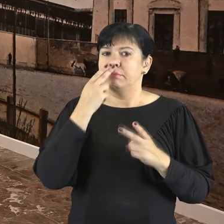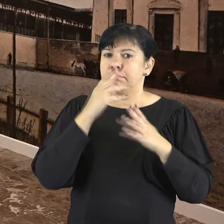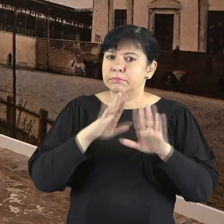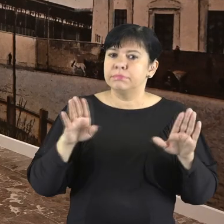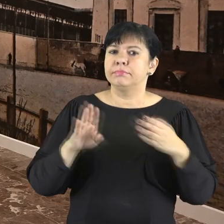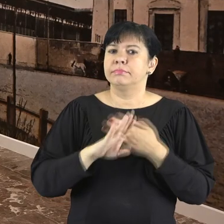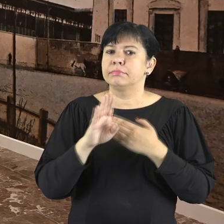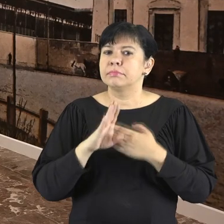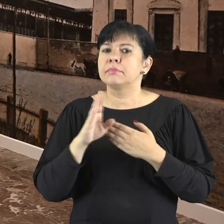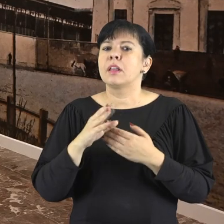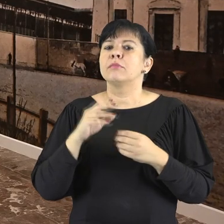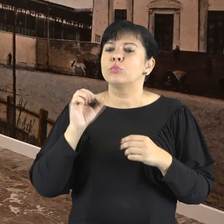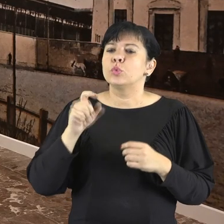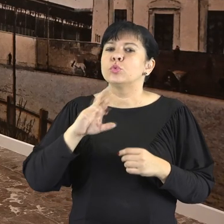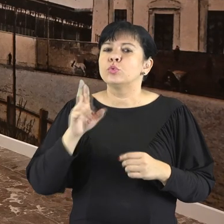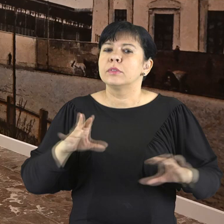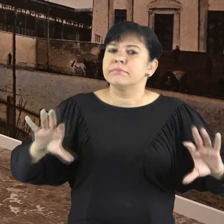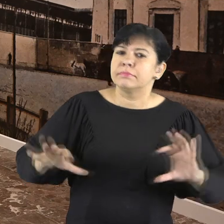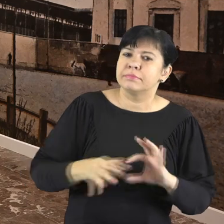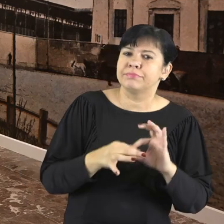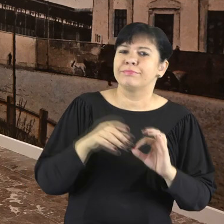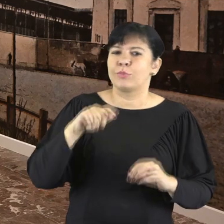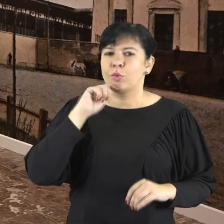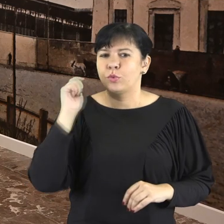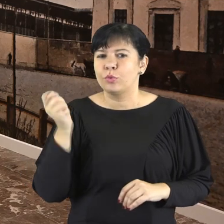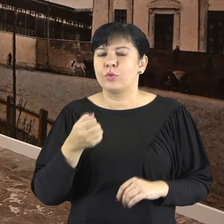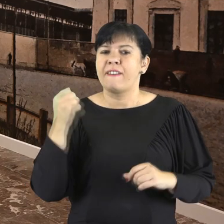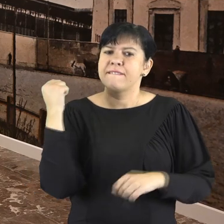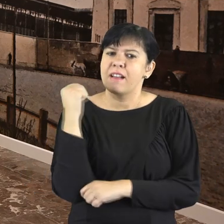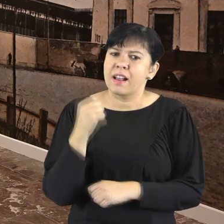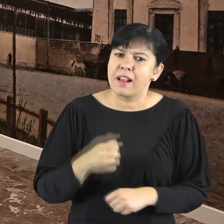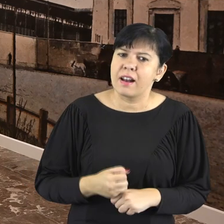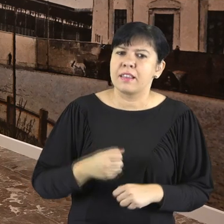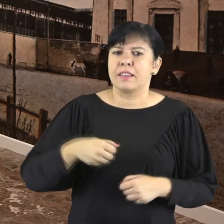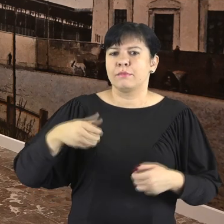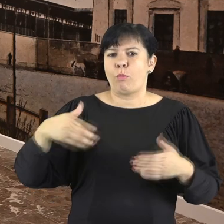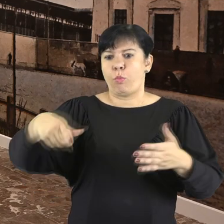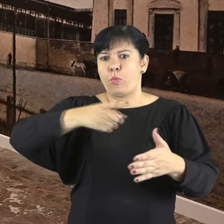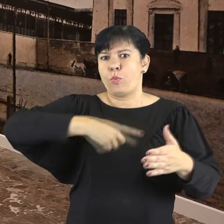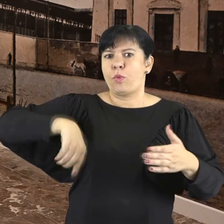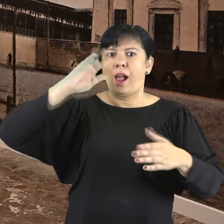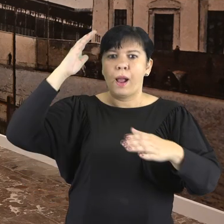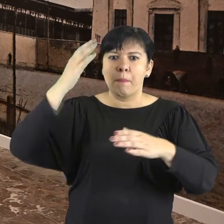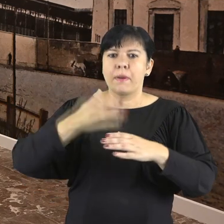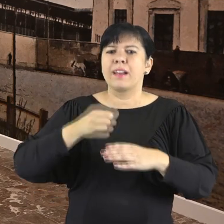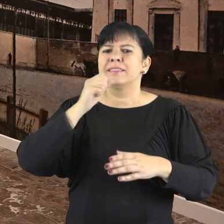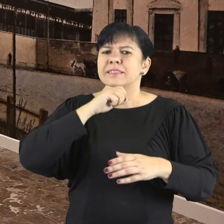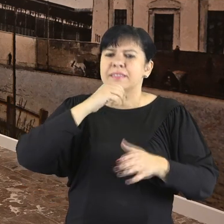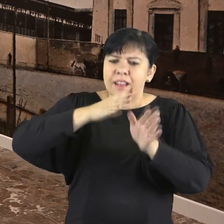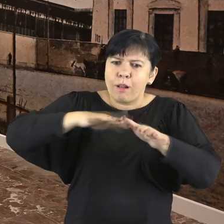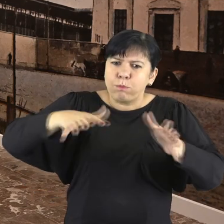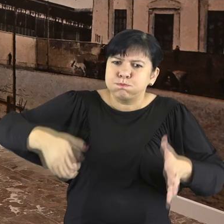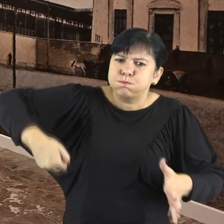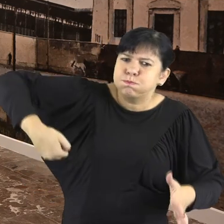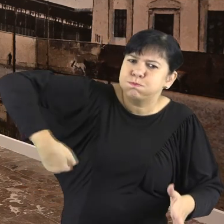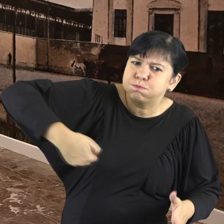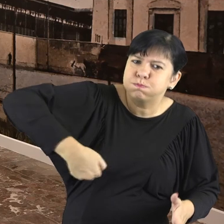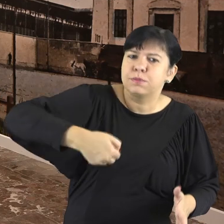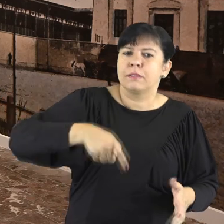wystawy prezentujemy również przedmioty towarzyszące podróżnym. To walizy, pudła, nakapelusze, sekwojarze,